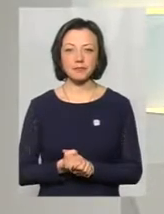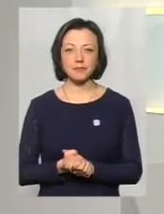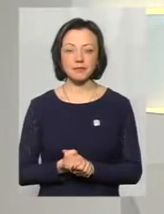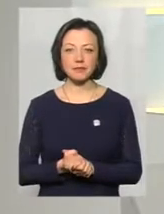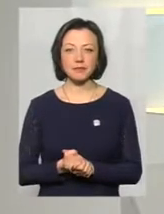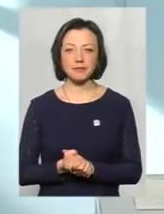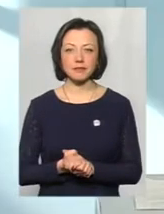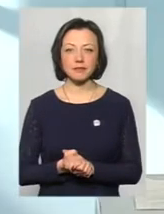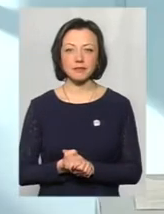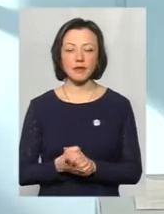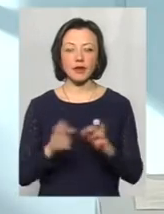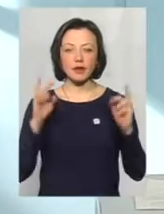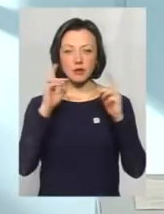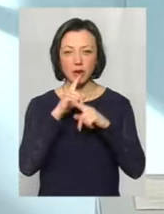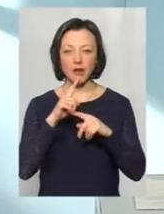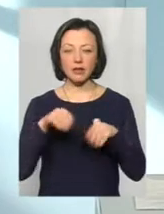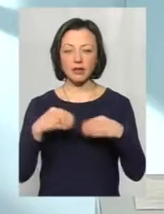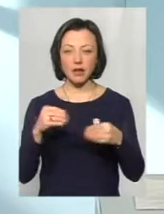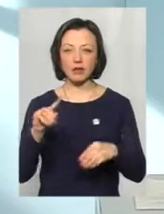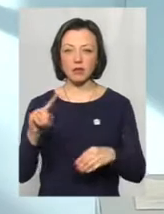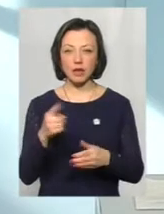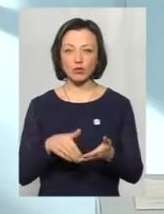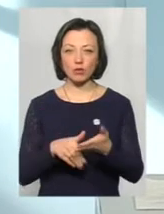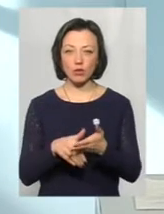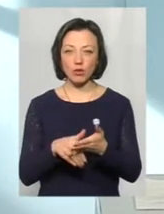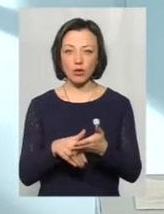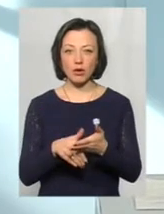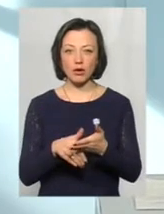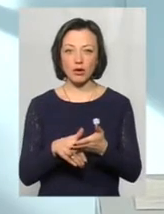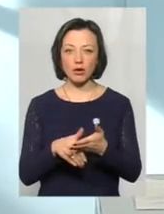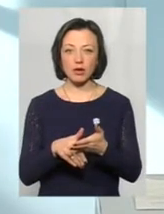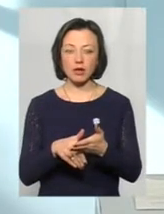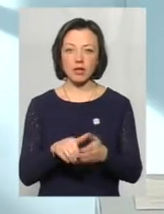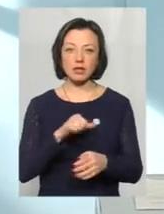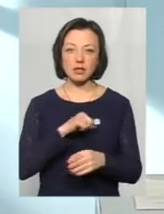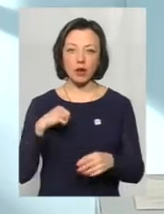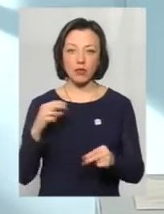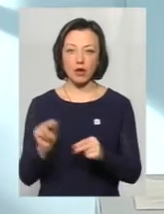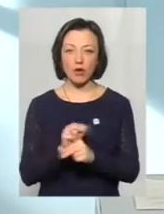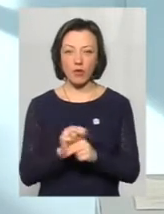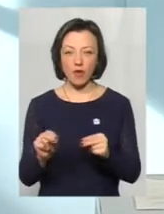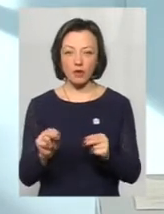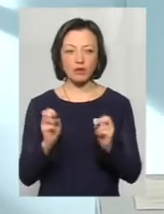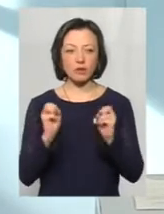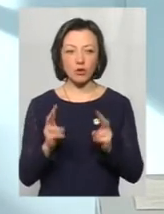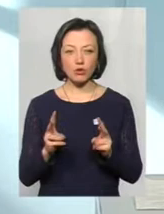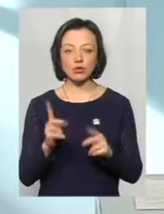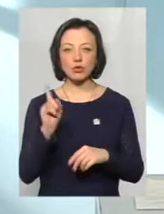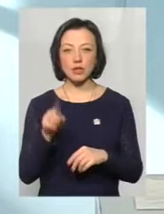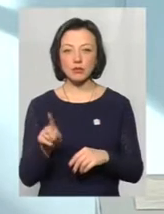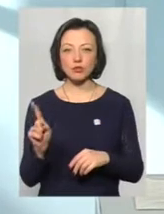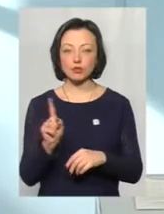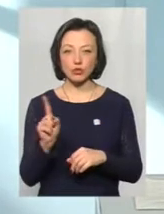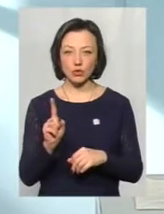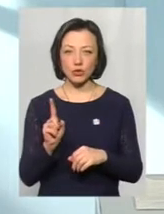Неправильно надана перша допомога чи самолікування загрожує тим, що